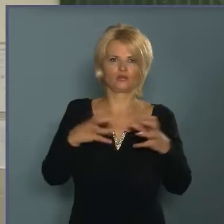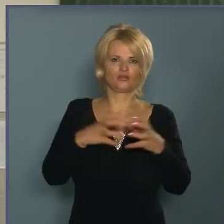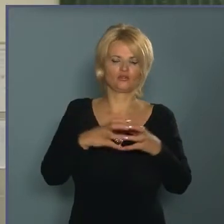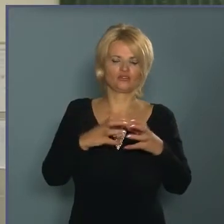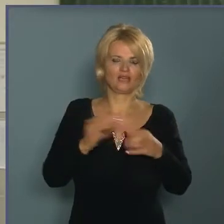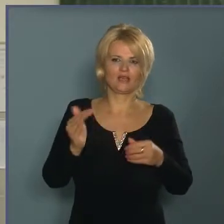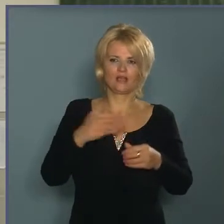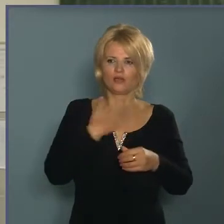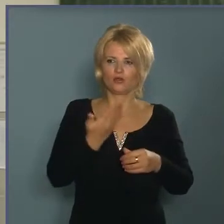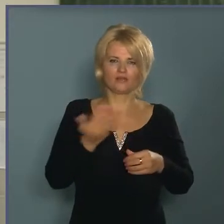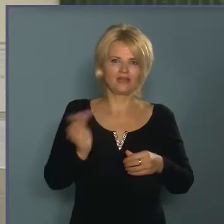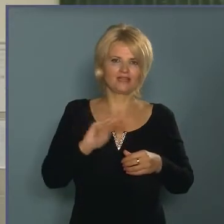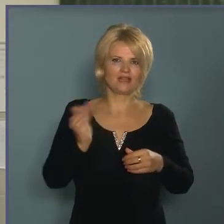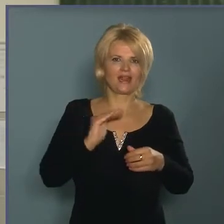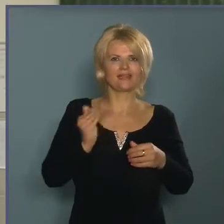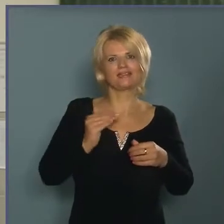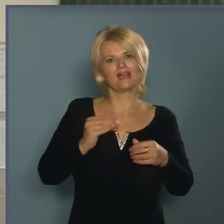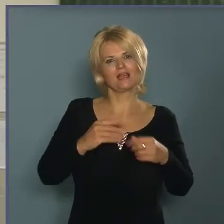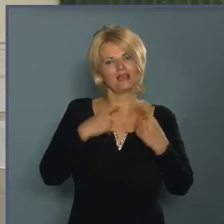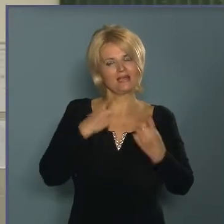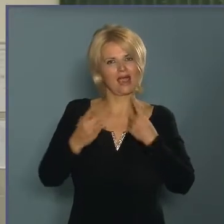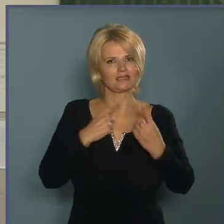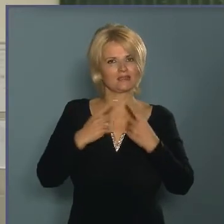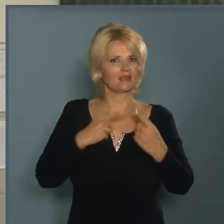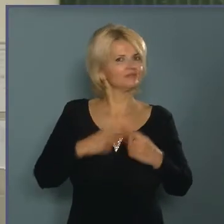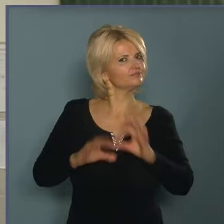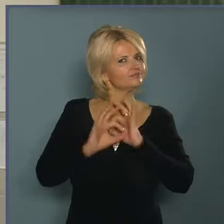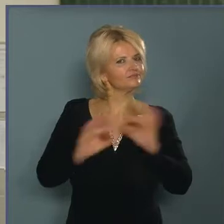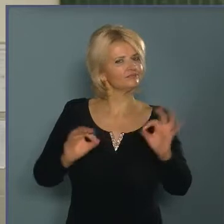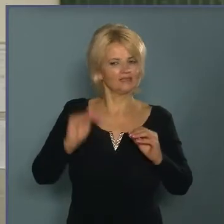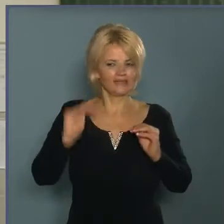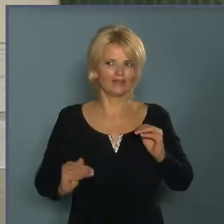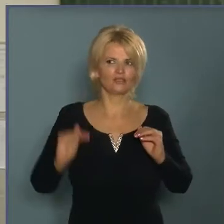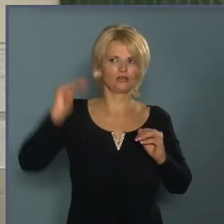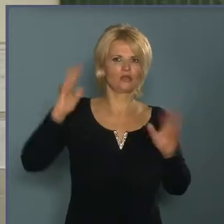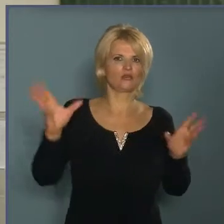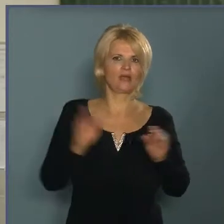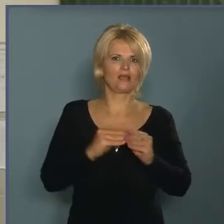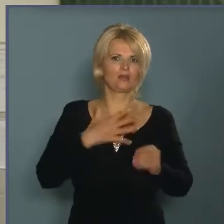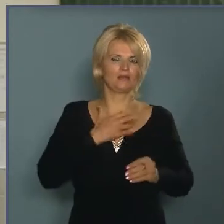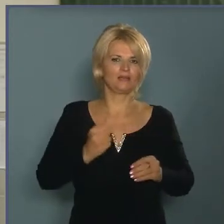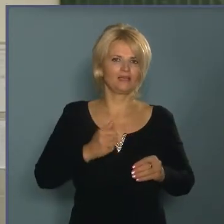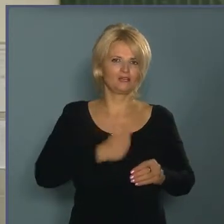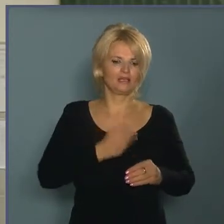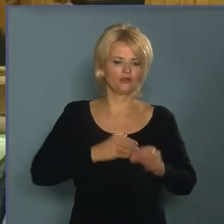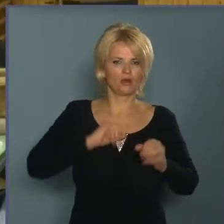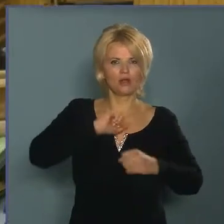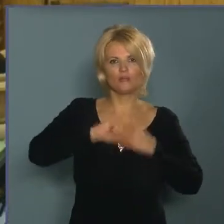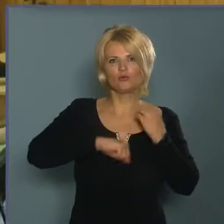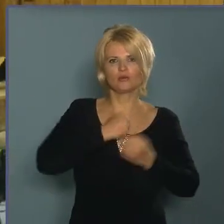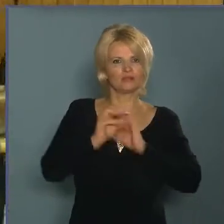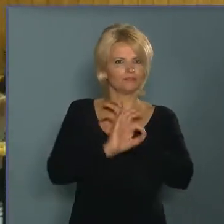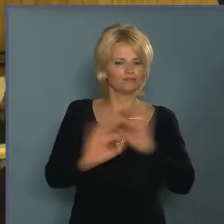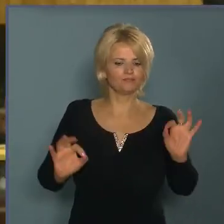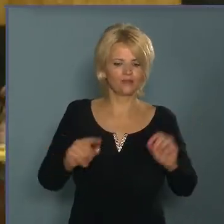elményük, és ez egy fantasztikus hangulat. És ott a kicsik, nagyok együtt vannak ötvenen. De mégis az iskola működik, és jól működik. Ez a